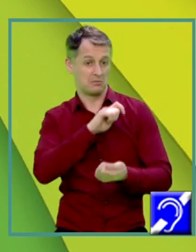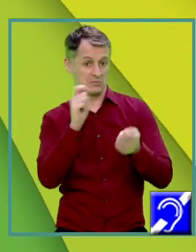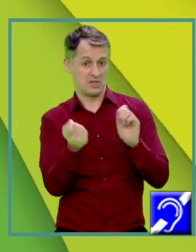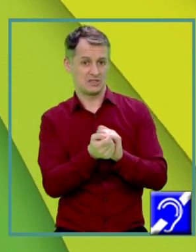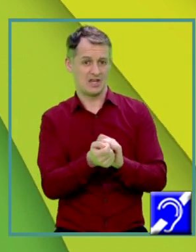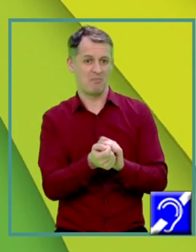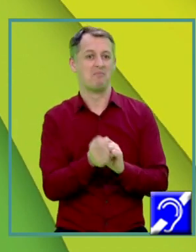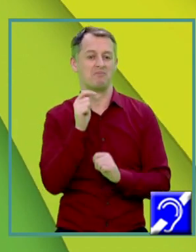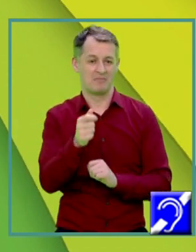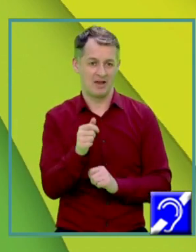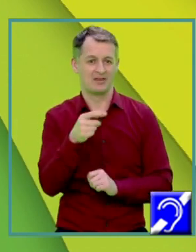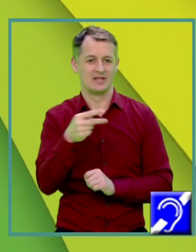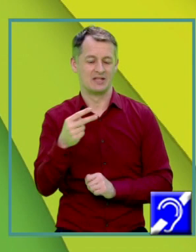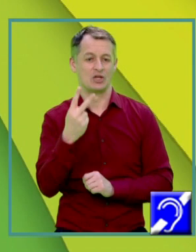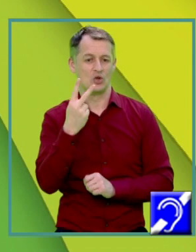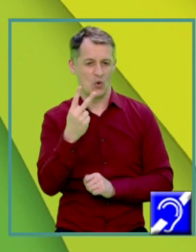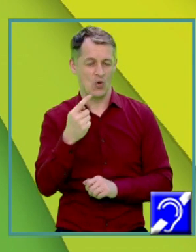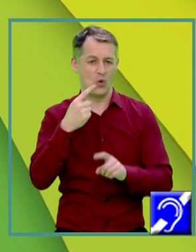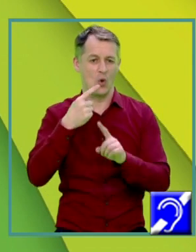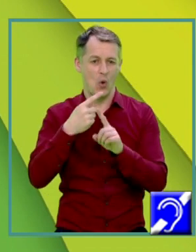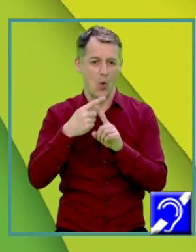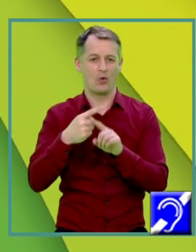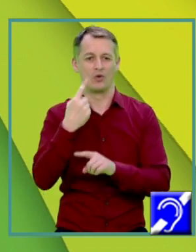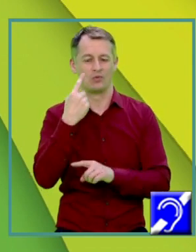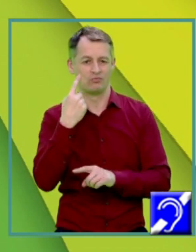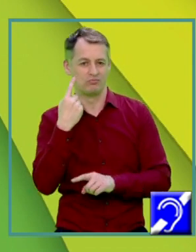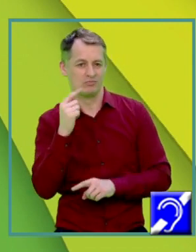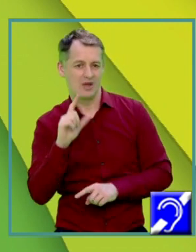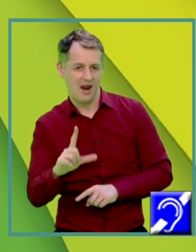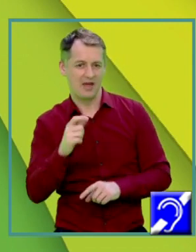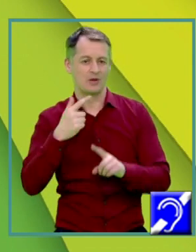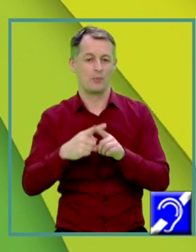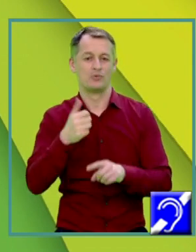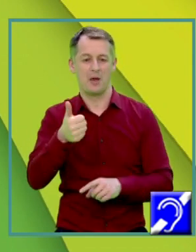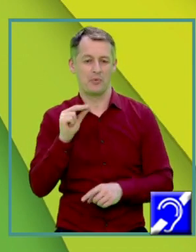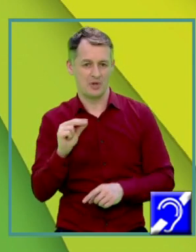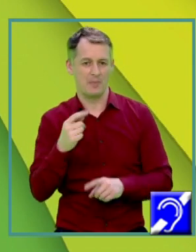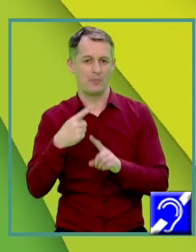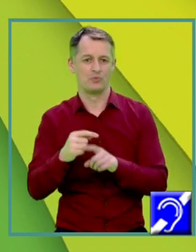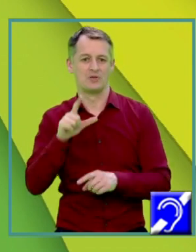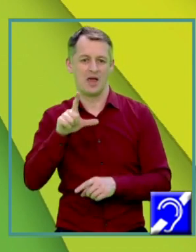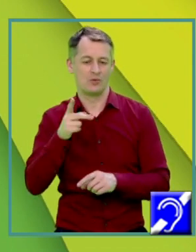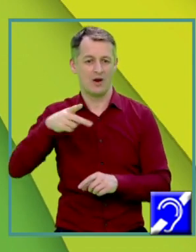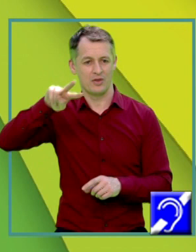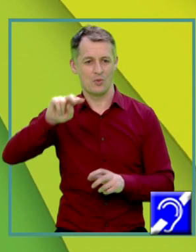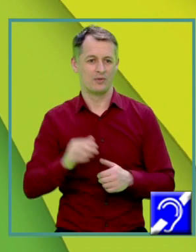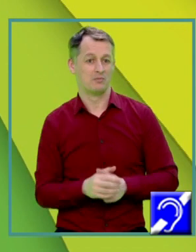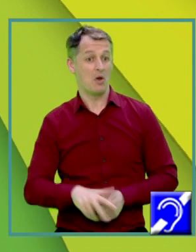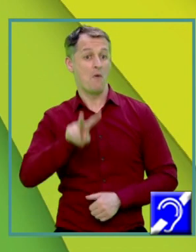egal cu 2 ori latură ori apotema piramidei plus latură la a doua. Volumul